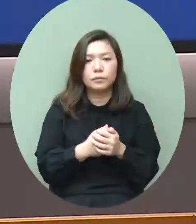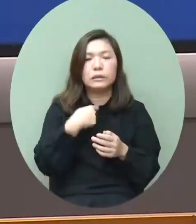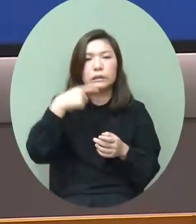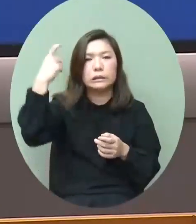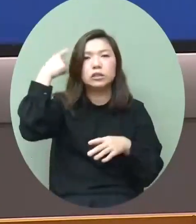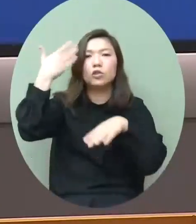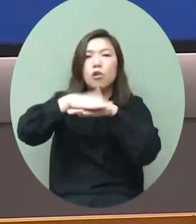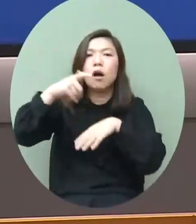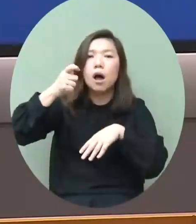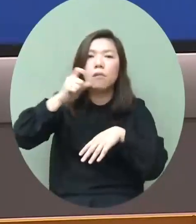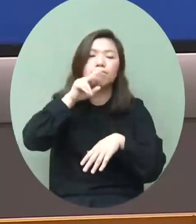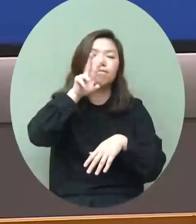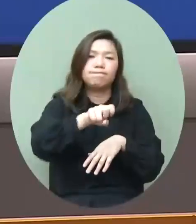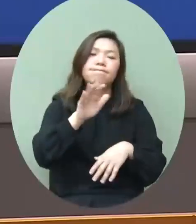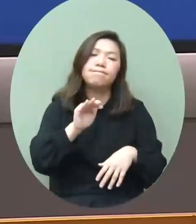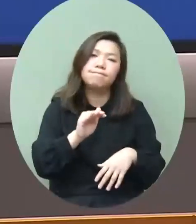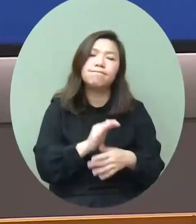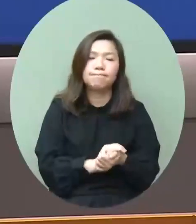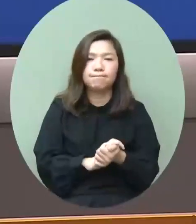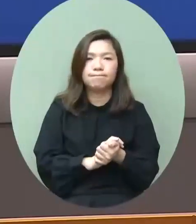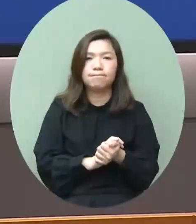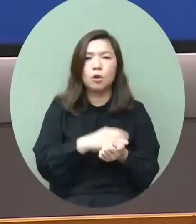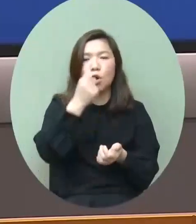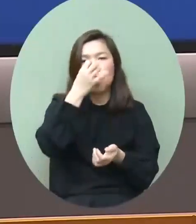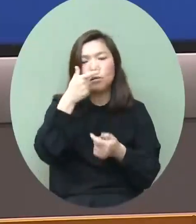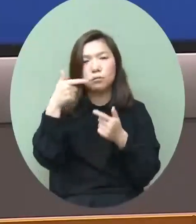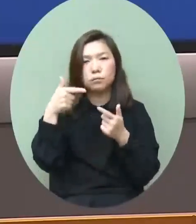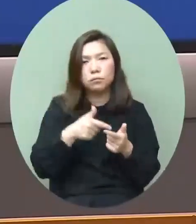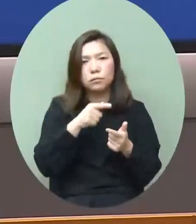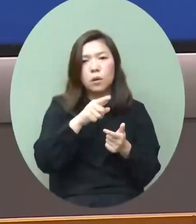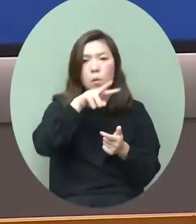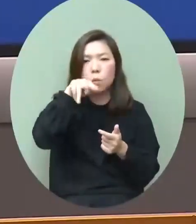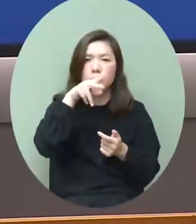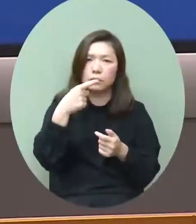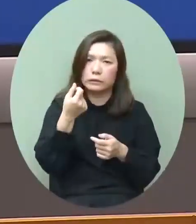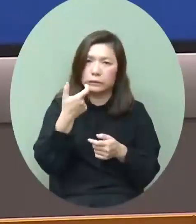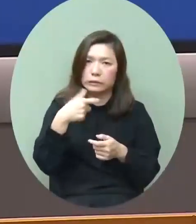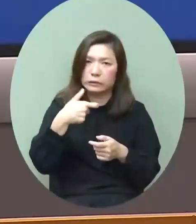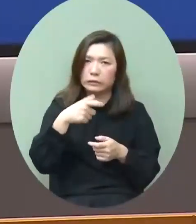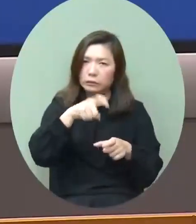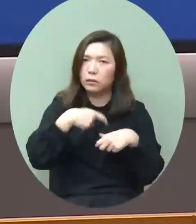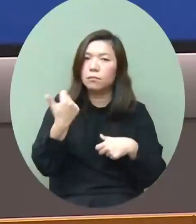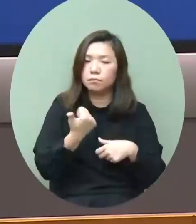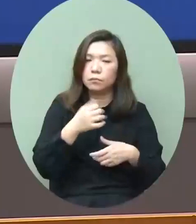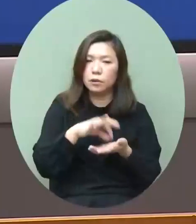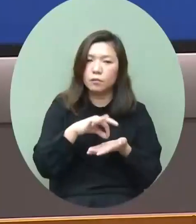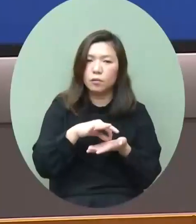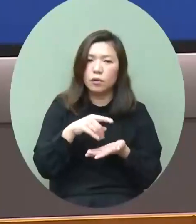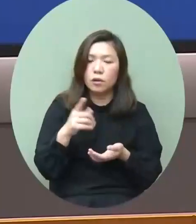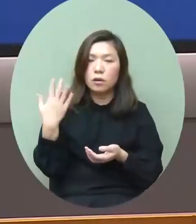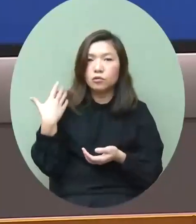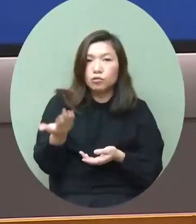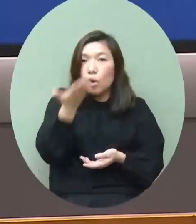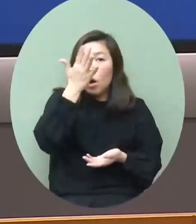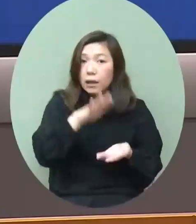外資是看得到的香港仍然是一個他們賺到錢的地方亦都是這個原因去年的